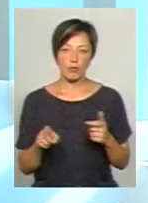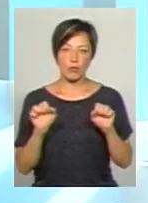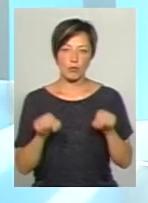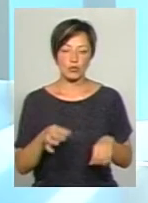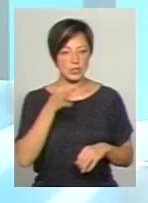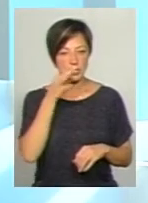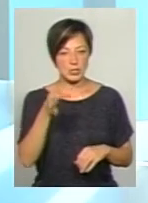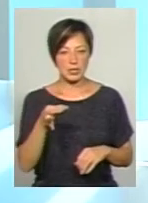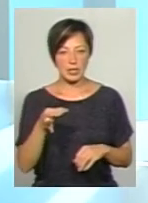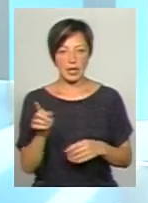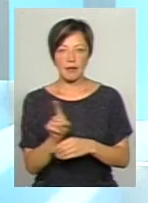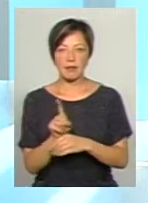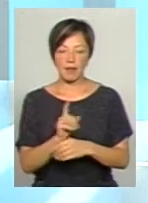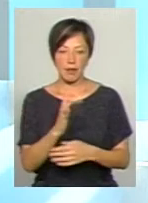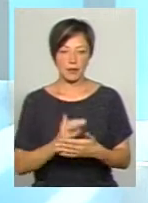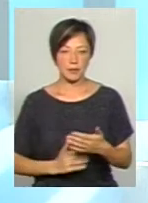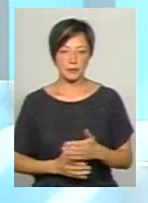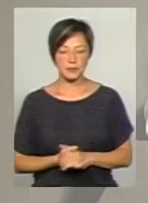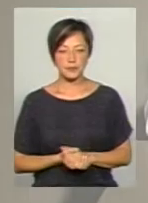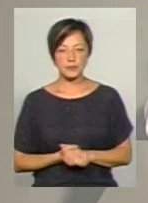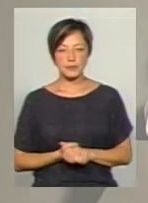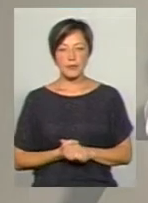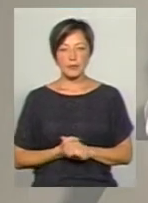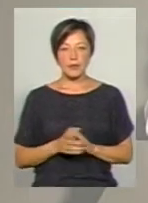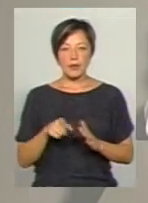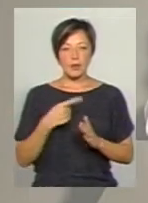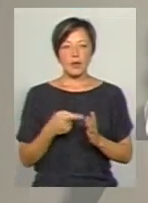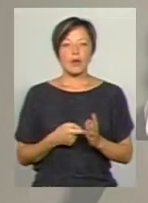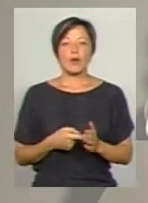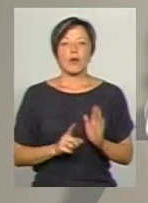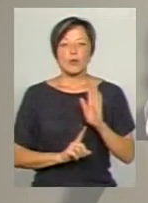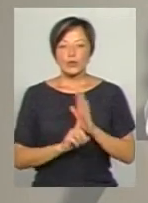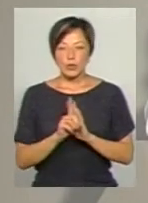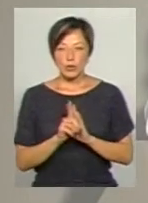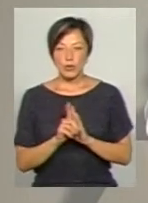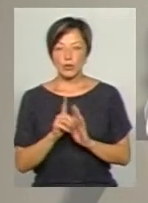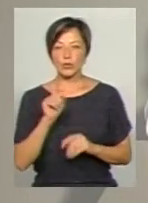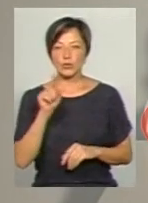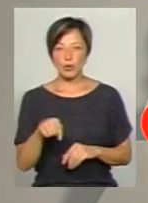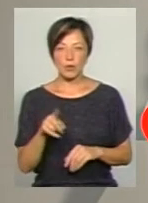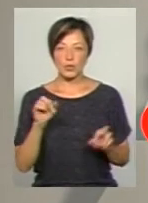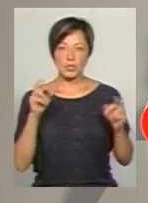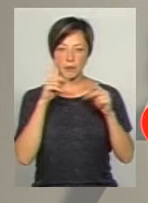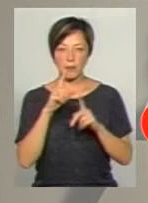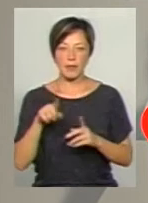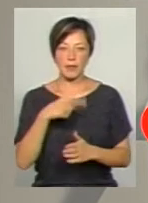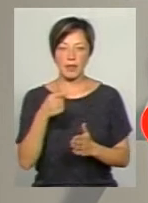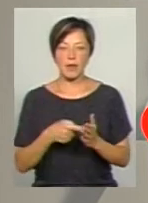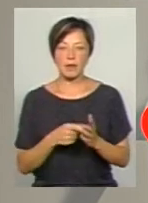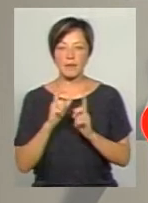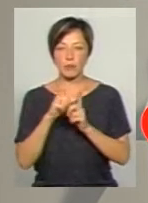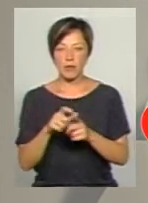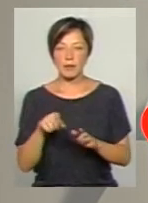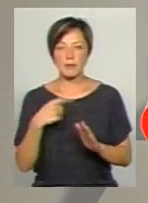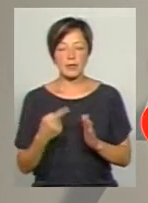сказати, критерії? Почну з того, можливо, це некоректно, на питання відповідати за питанням, але